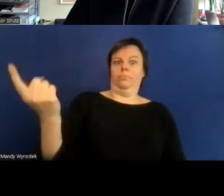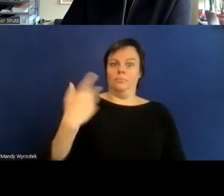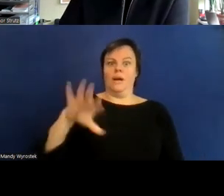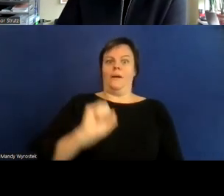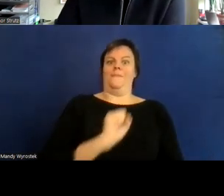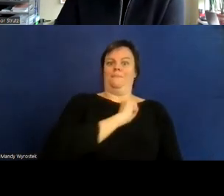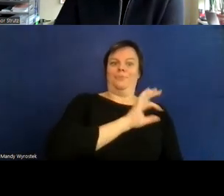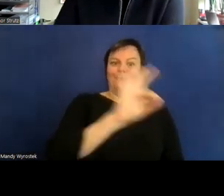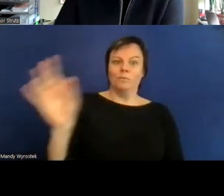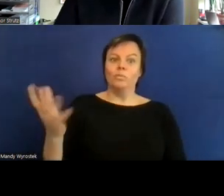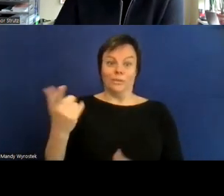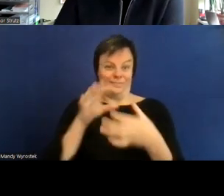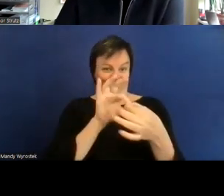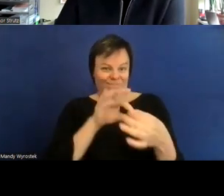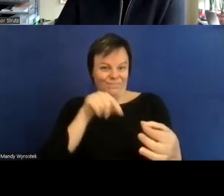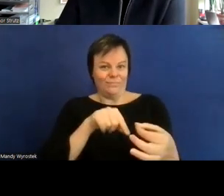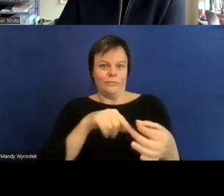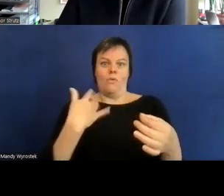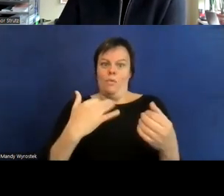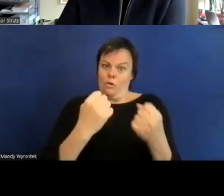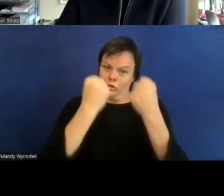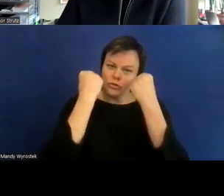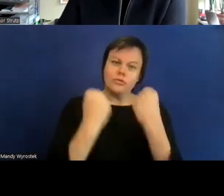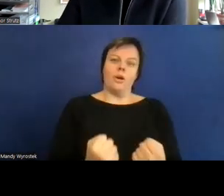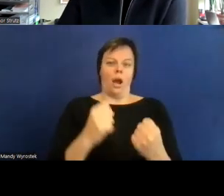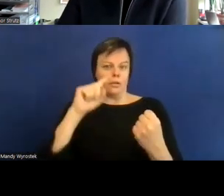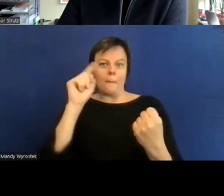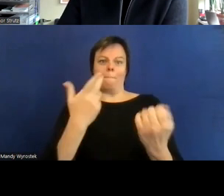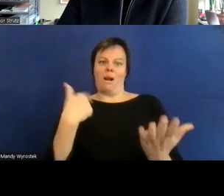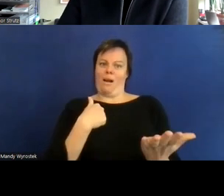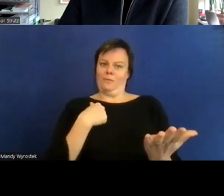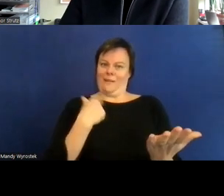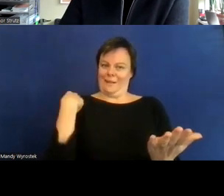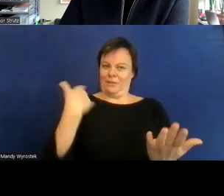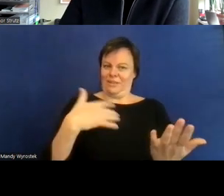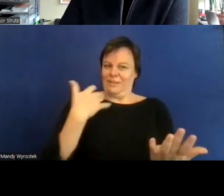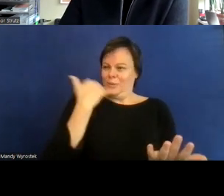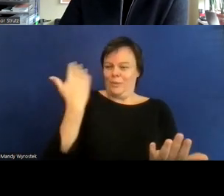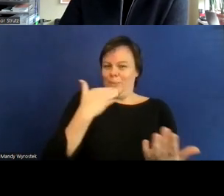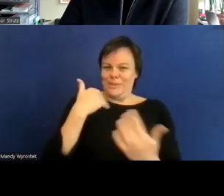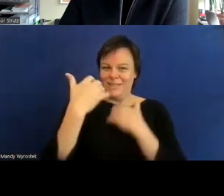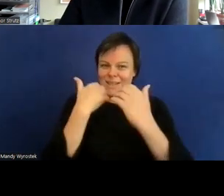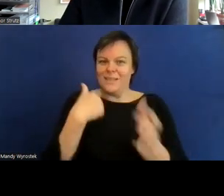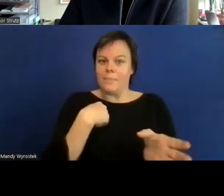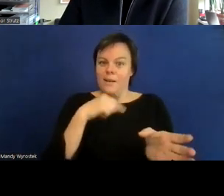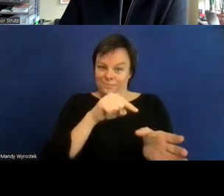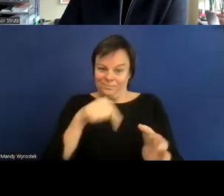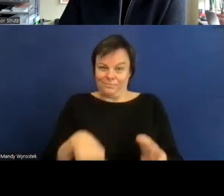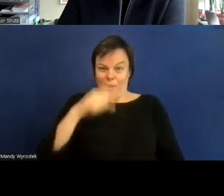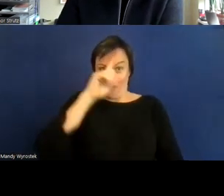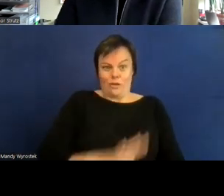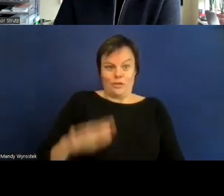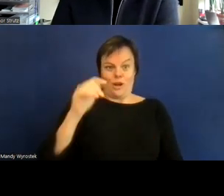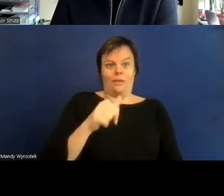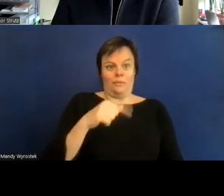vorhin noch gar nicht benannt habe dass wir natürlich gerade in Deutschland wissen dass unsere Gesellschaft sehr sehr stark altern wird in wirklich jetzt den